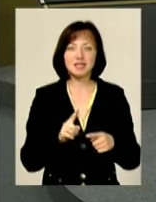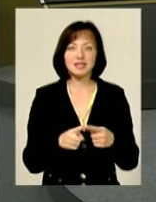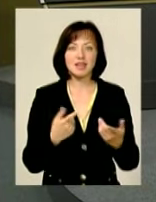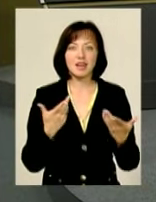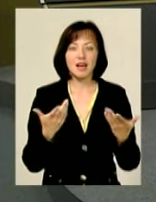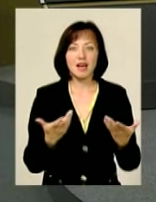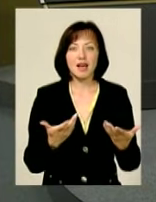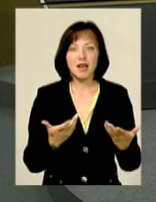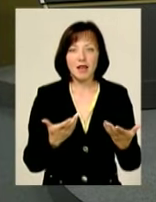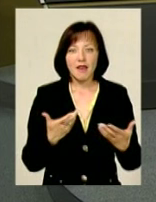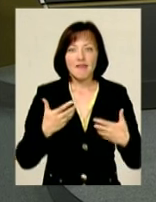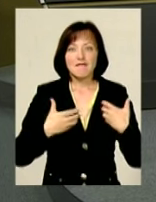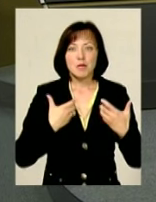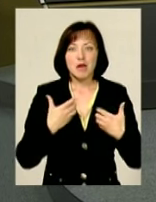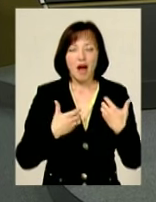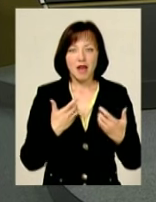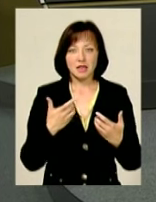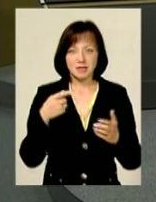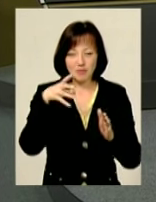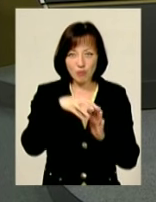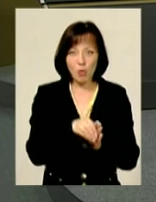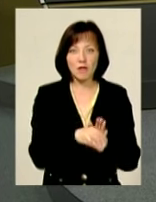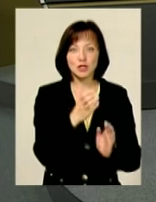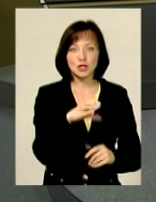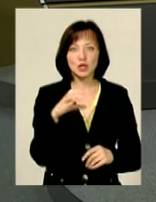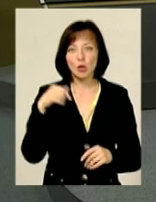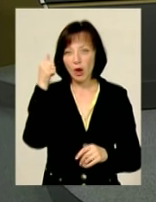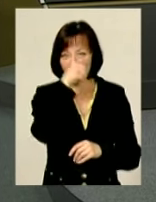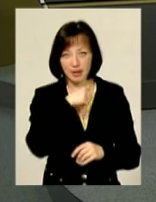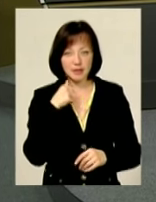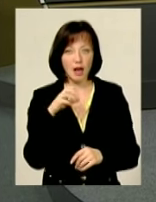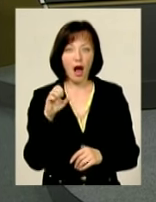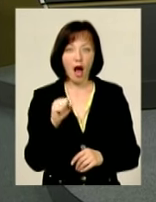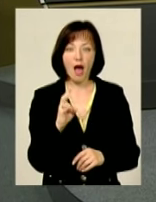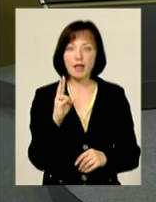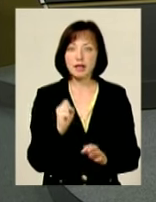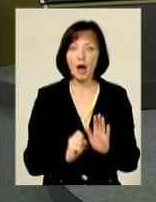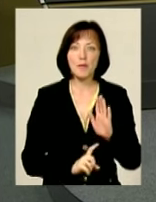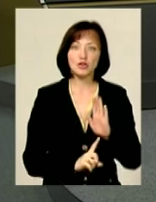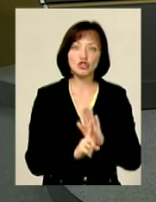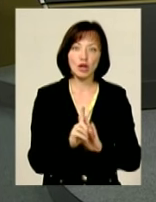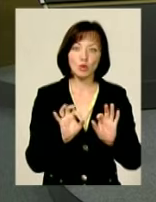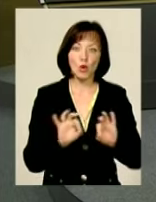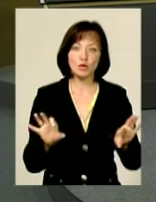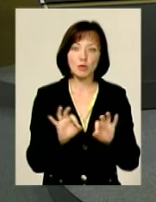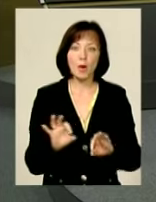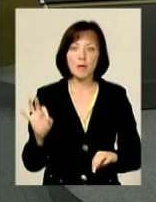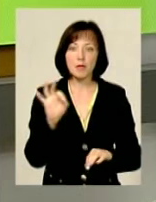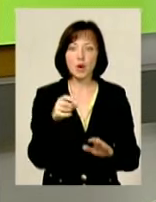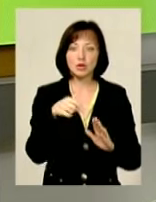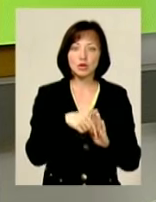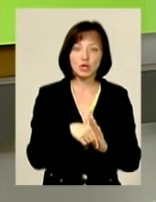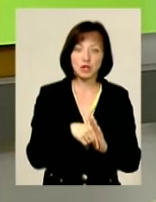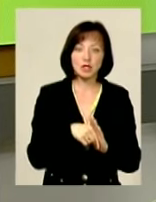в мові століття. А на початку розповісти про сюжет, чи